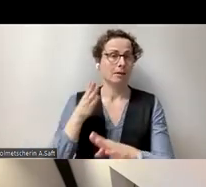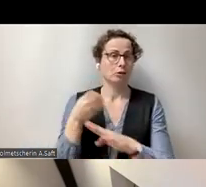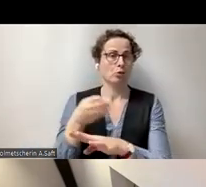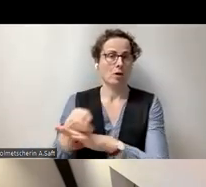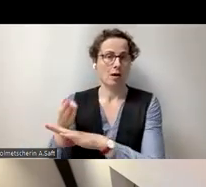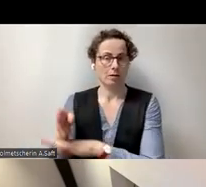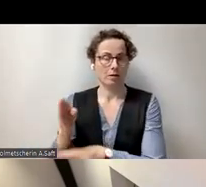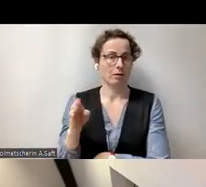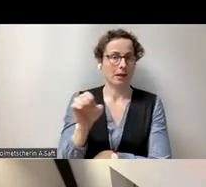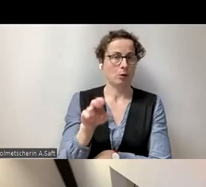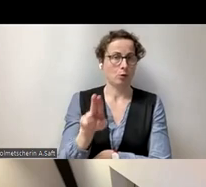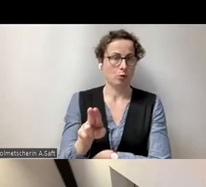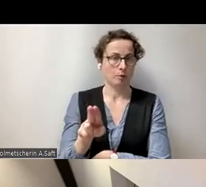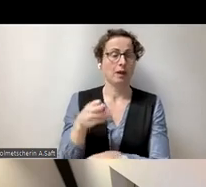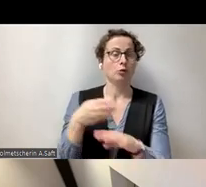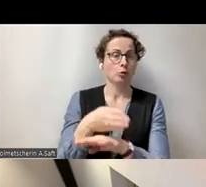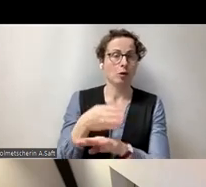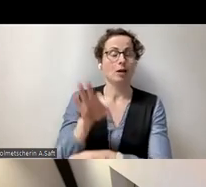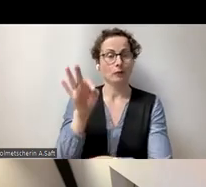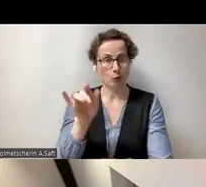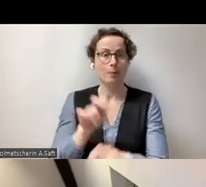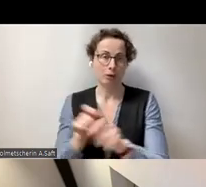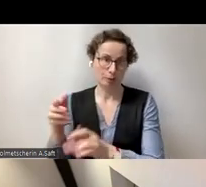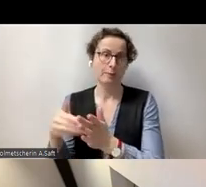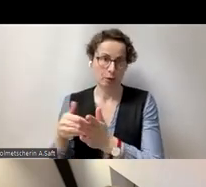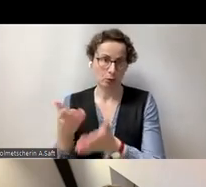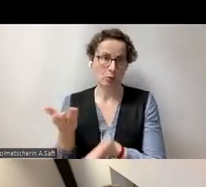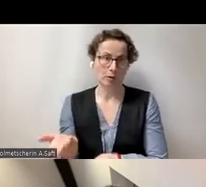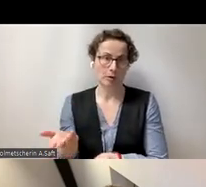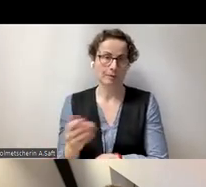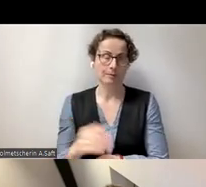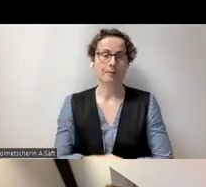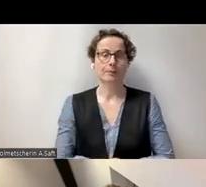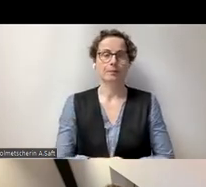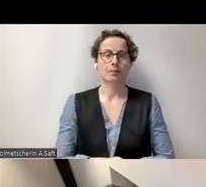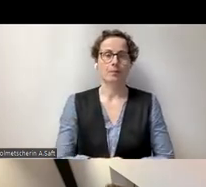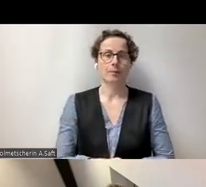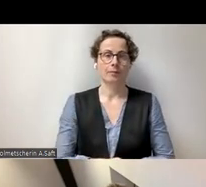Menschen mit Behinderungen erreichen. So, nächster Frage, bitte.